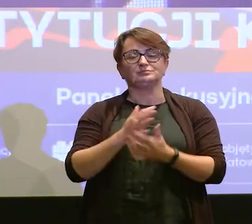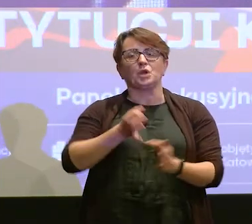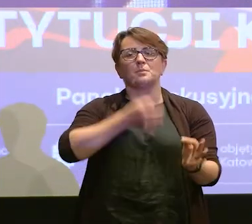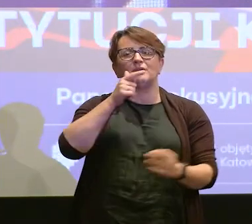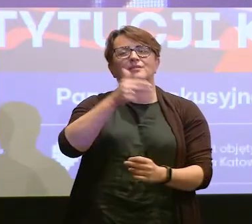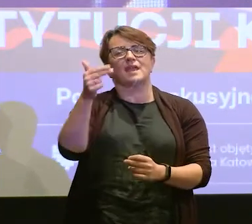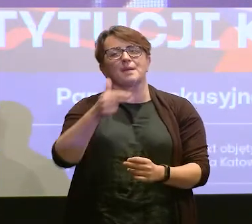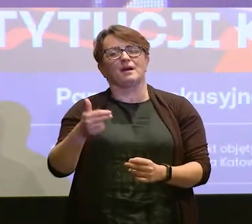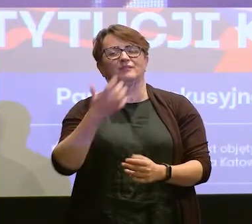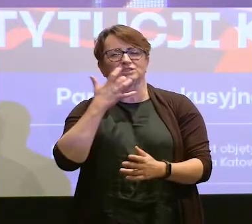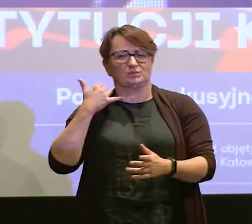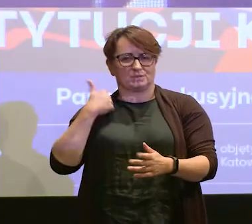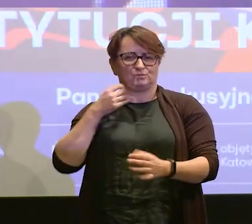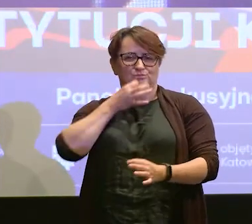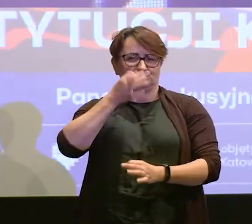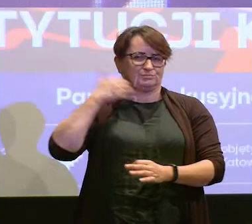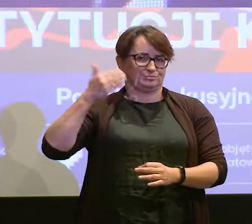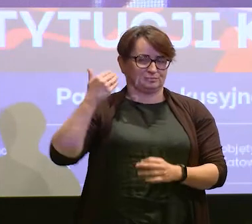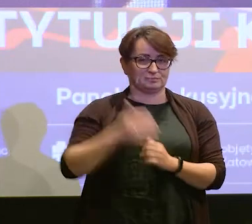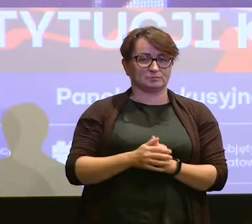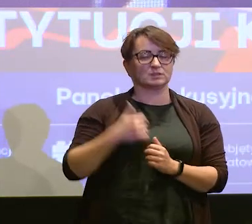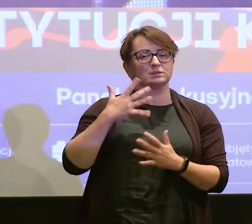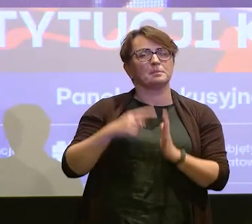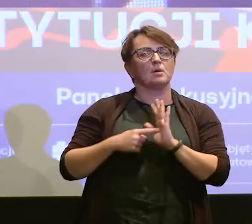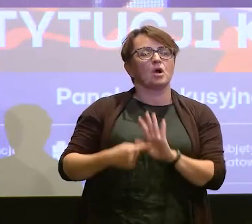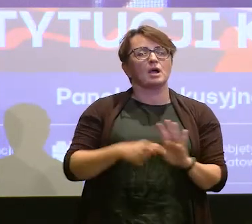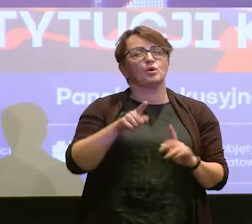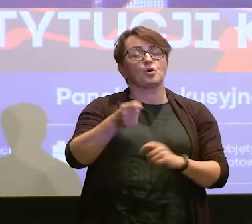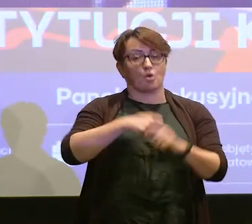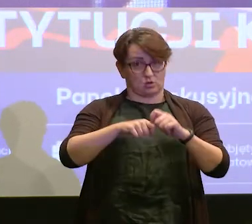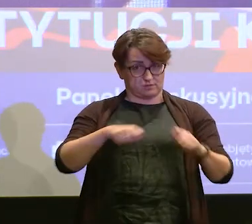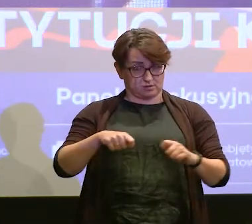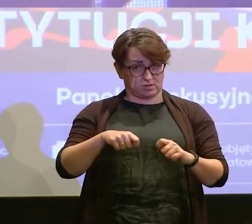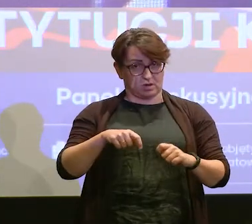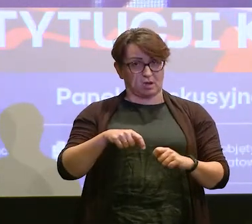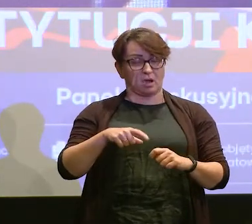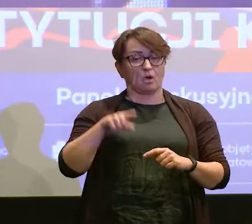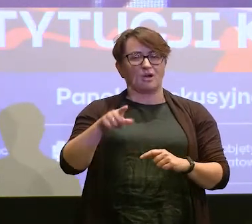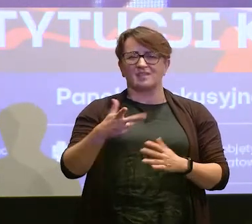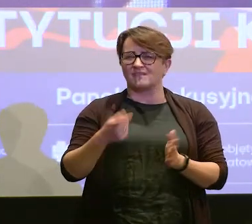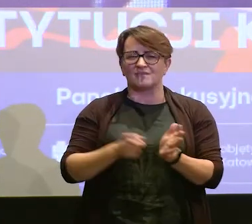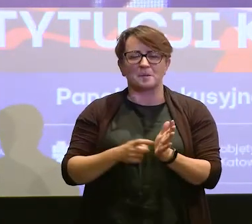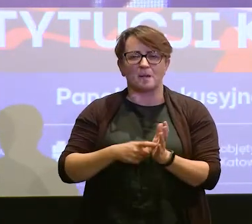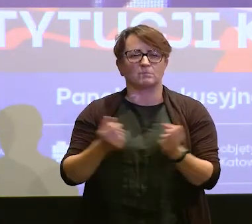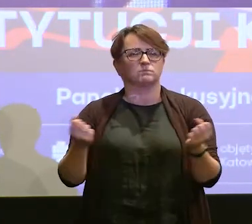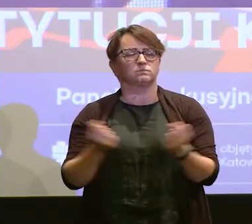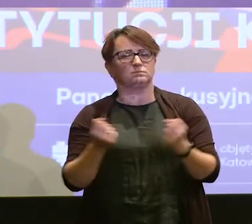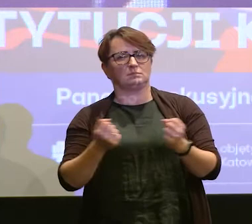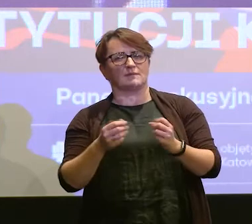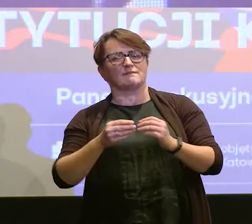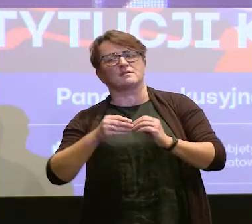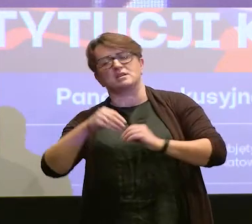tematach, które już dzisiaj padły. A też chcę pokazać te rozwiązania, które nie wymagają jakichś